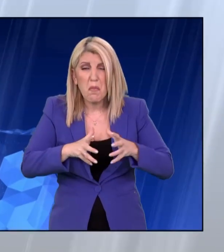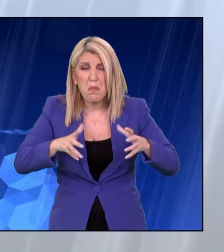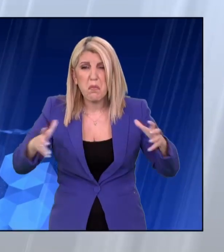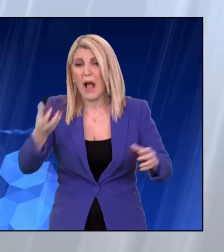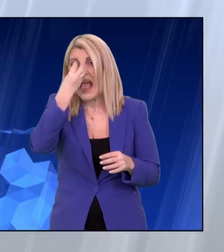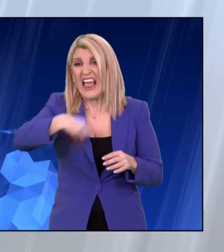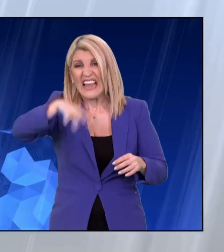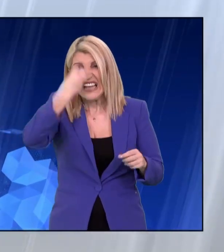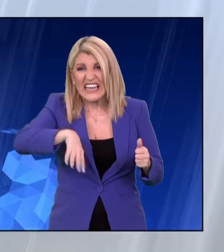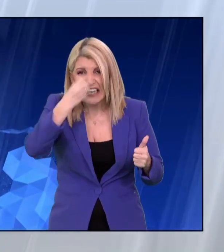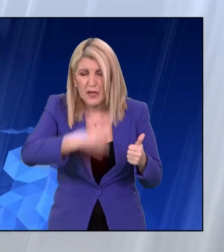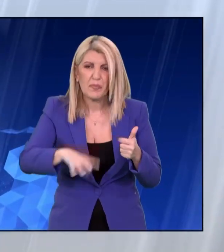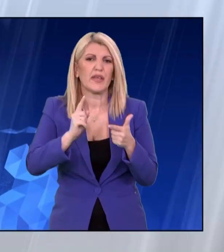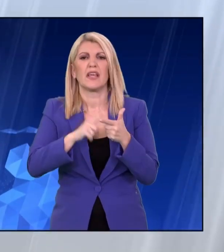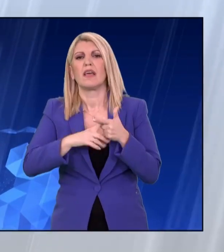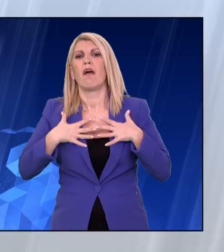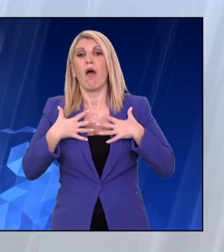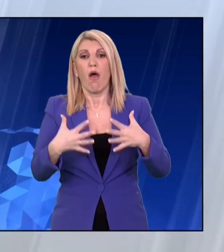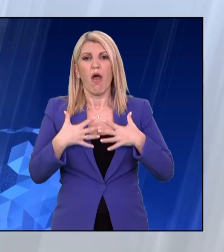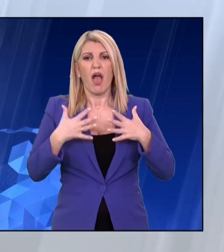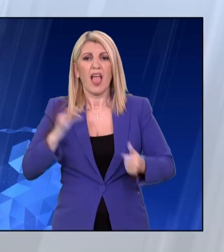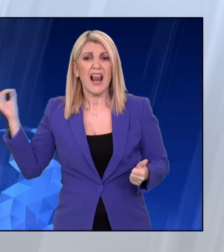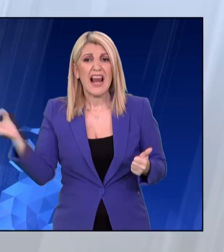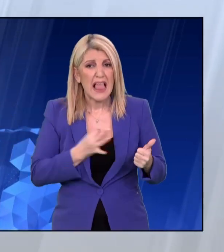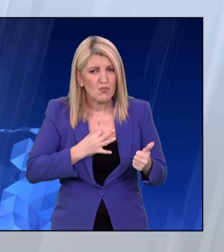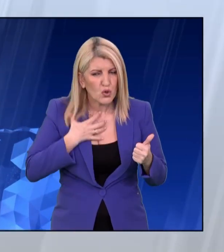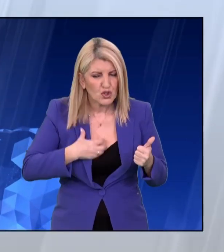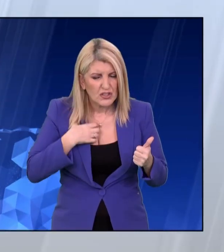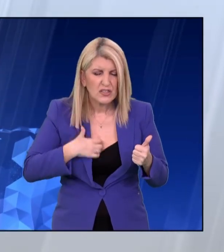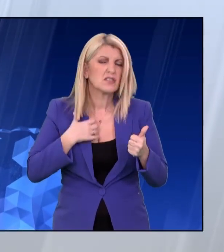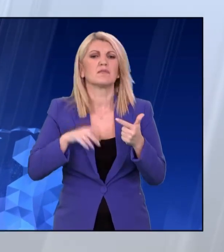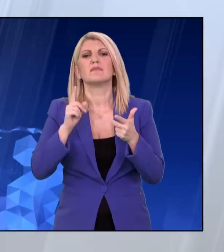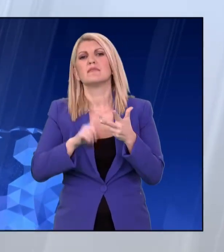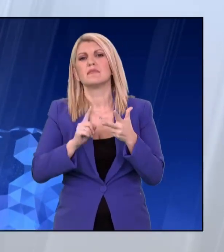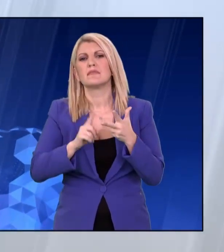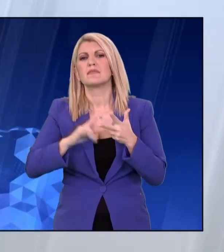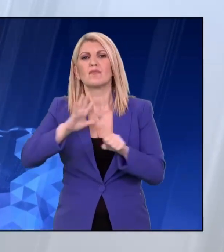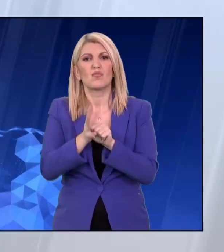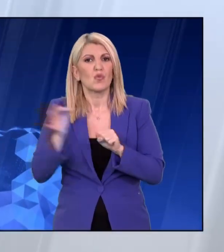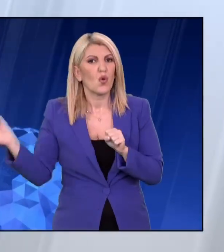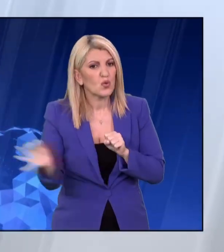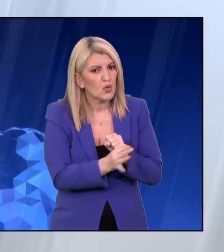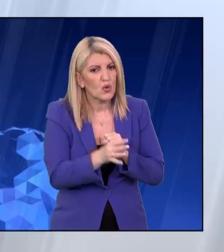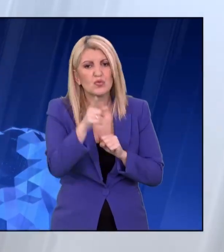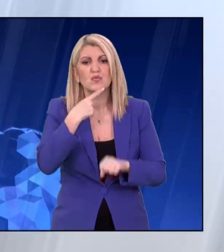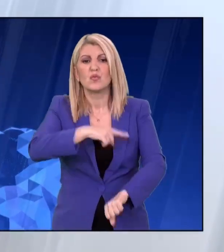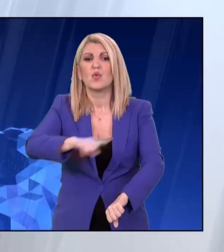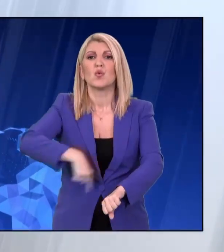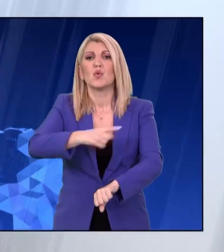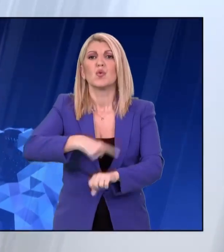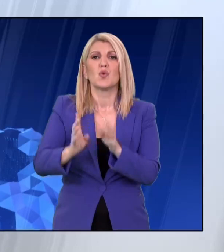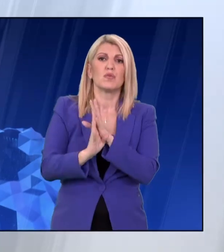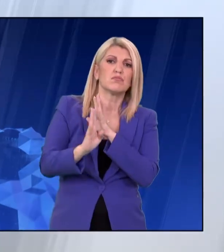οδηγεί σε εκατοντάδες γονείς και παιδιά στο νοσοκομείο και οι πολύ ωραίες αναμονές είναι αναπόφευκτες. Γεια σας, το χωρό από κέρκυρα έχετε.